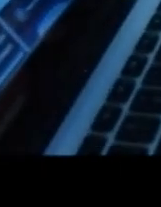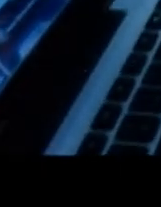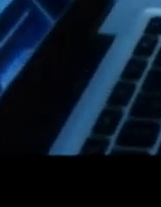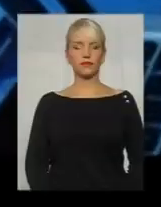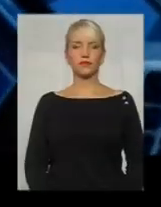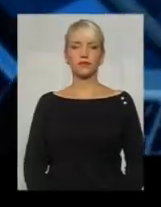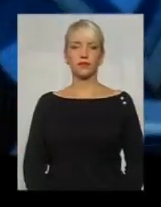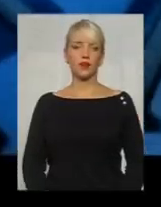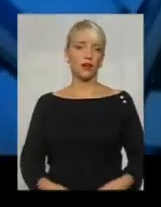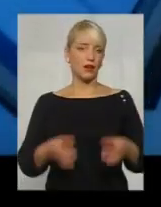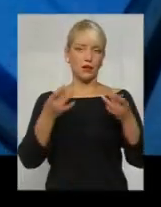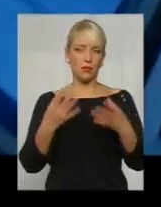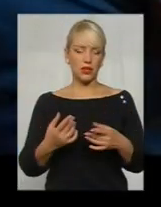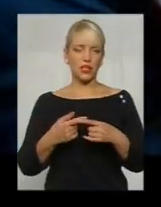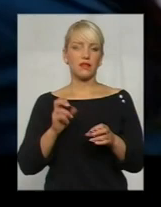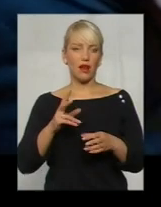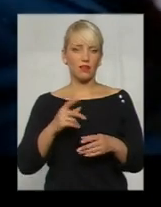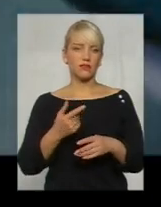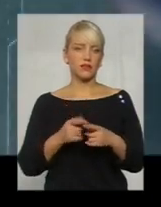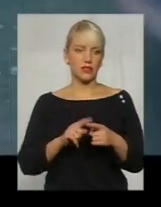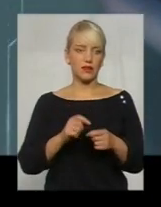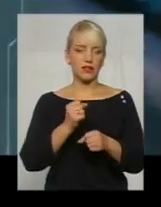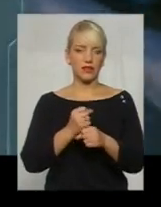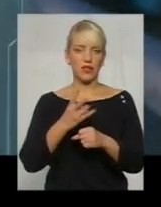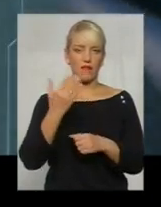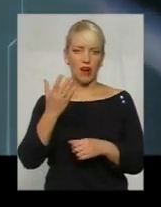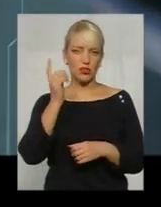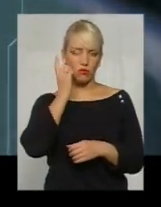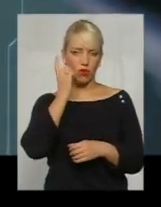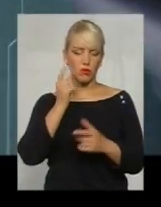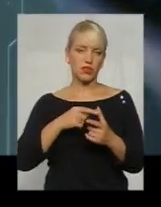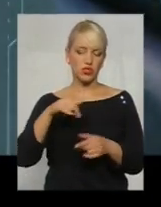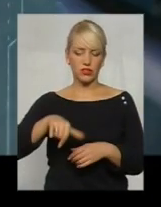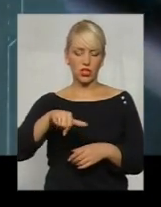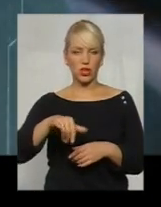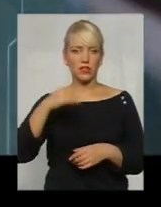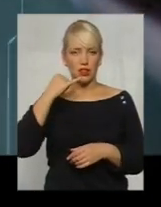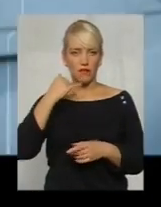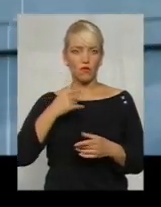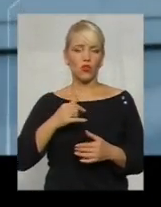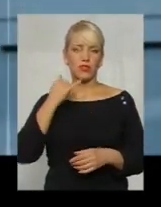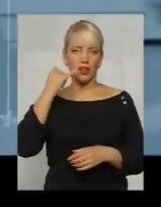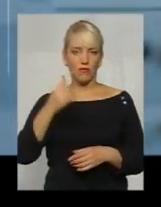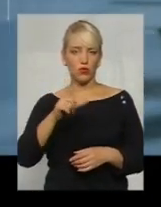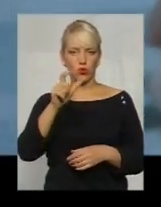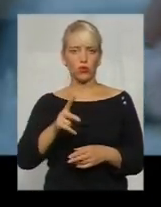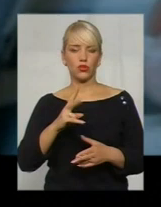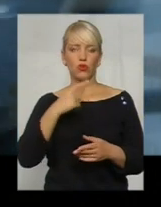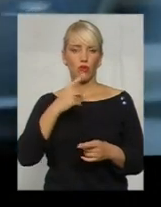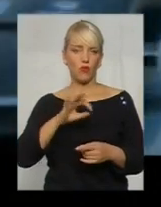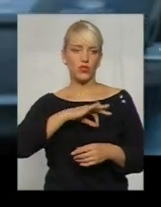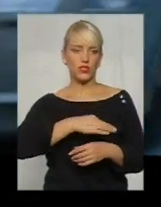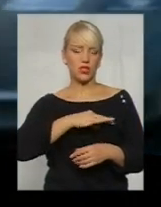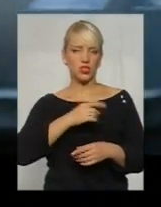Принцип банальний, але, як виявилося, дієвий. На ваш мобільний або стаціонарний телефонує людина, яка представляється слідчим і